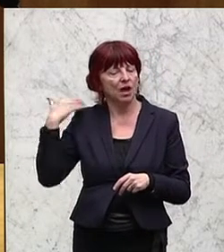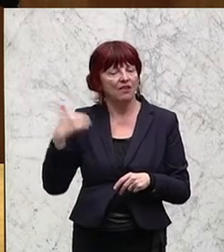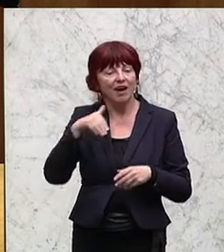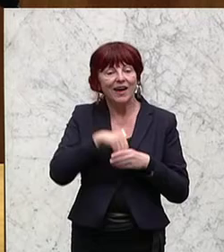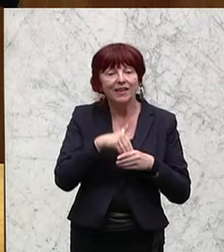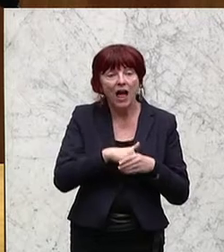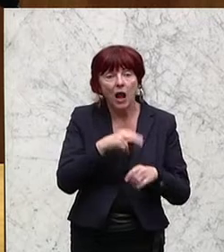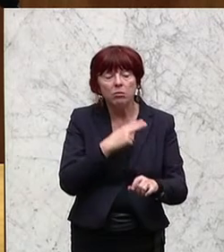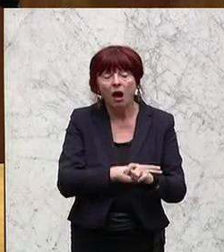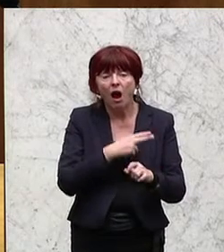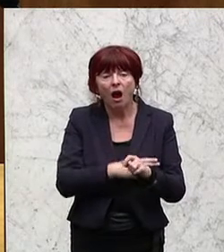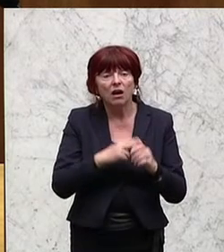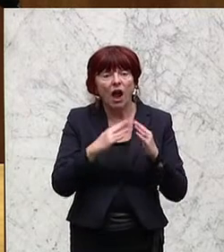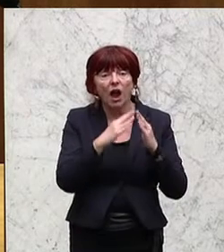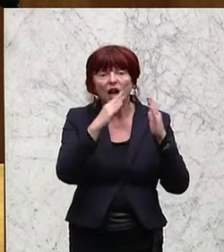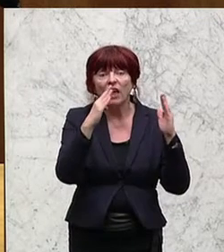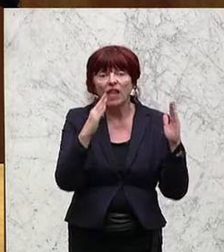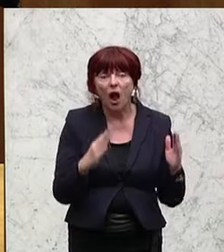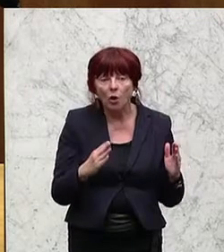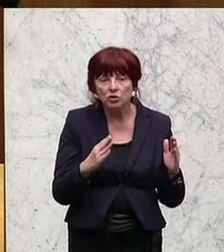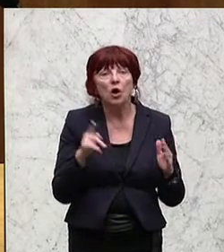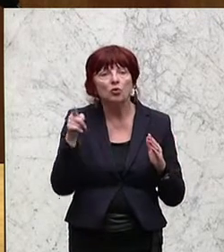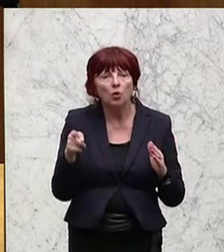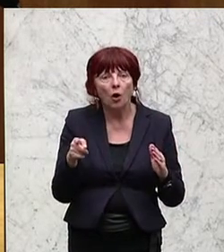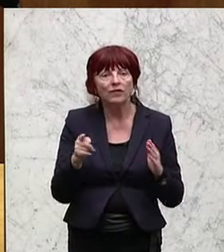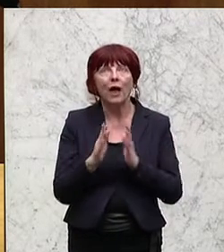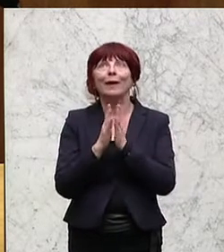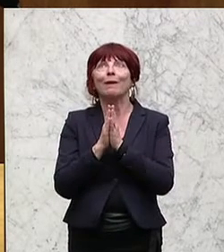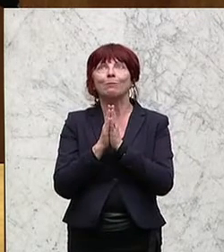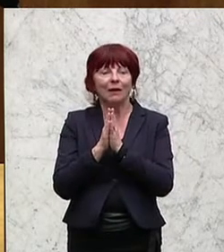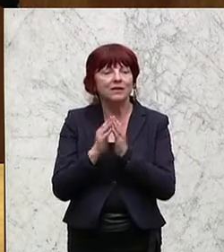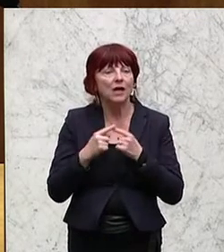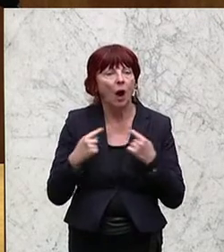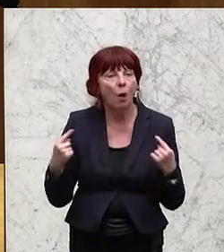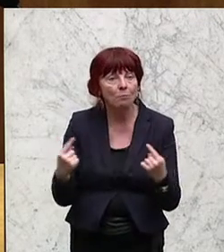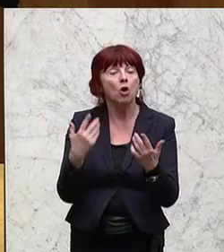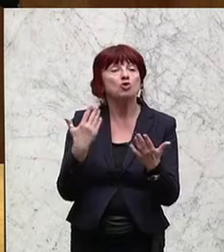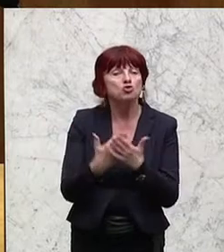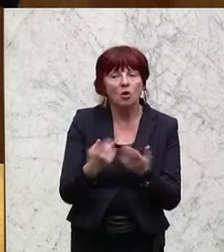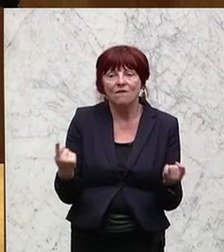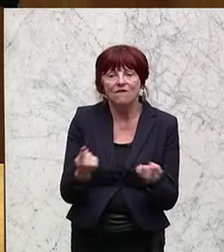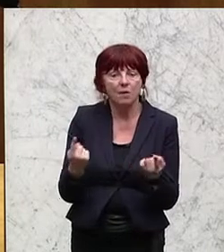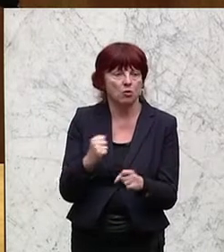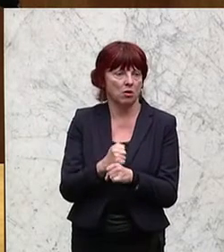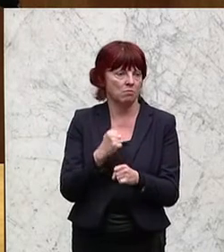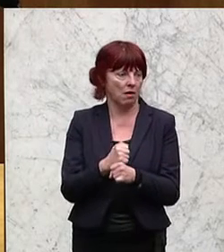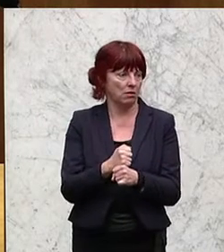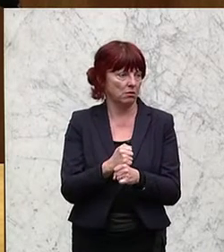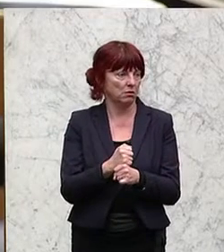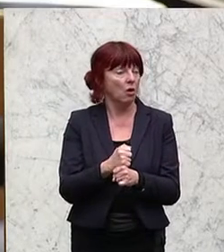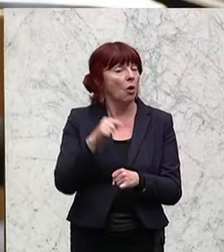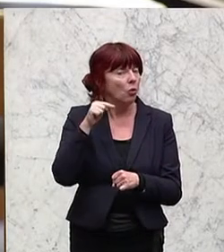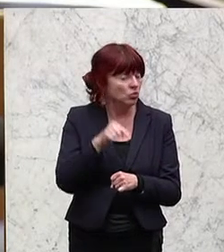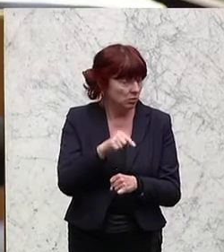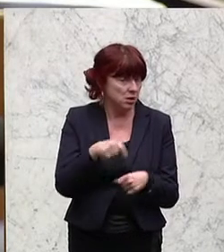einem Krankenhaus, im Gebetsraum eines Krankenhauses. Man muss offenbar wirklich überall vorsichtig sein und da sind wir auch, da können Sie sicher sein. Und die Maßnahmen, die wir bisher